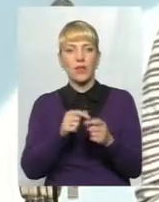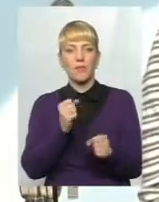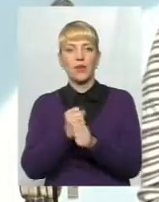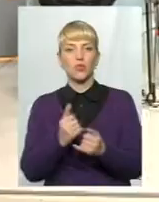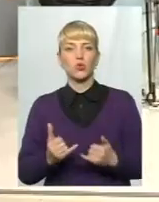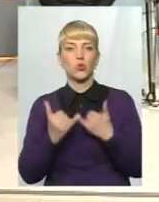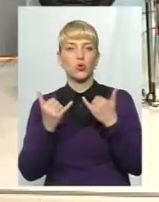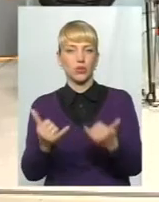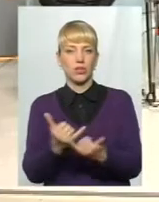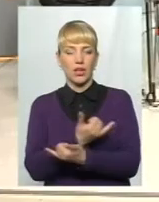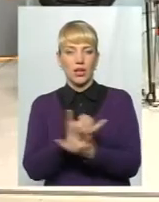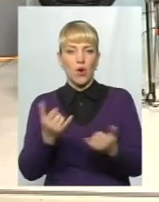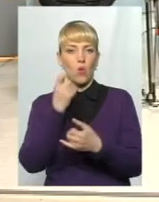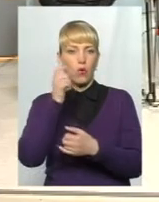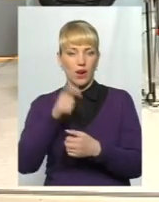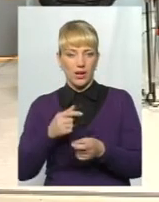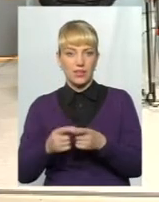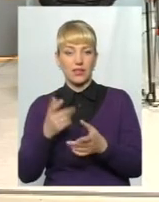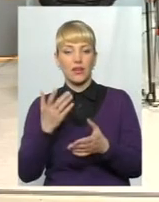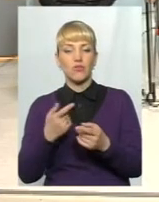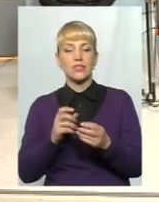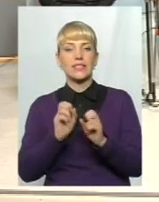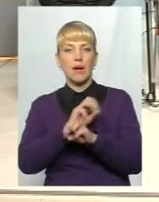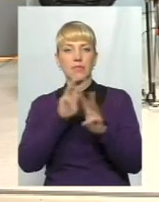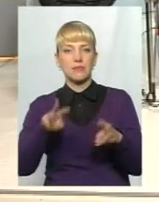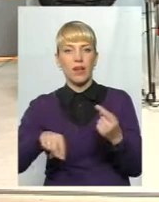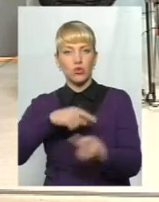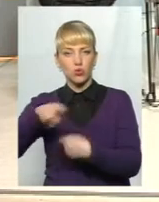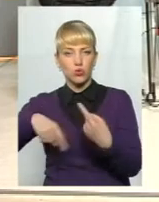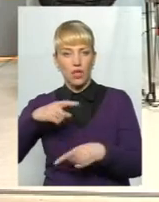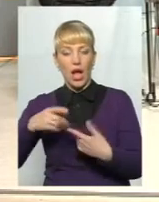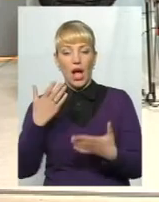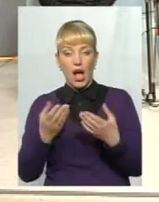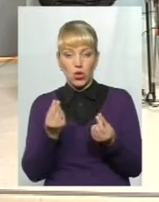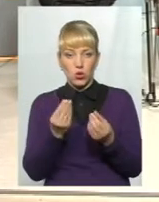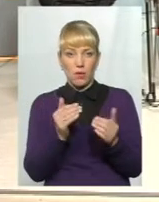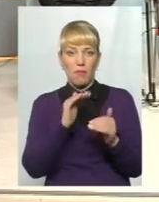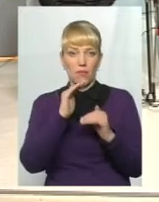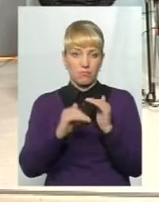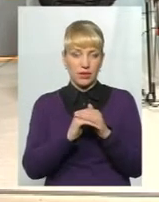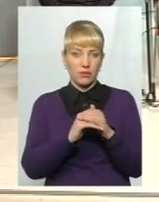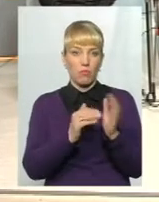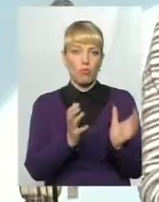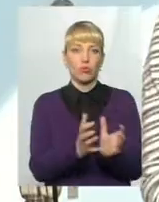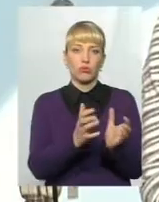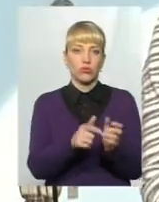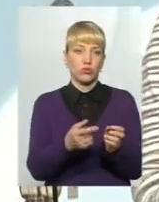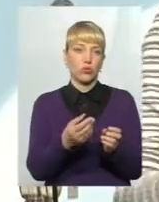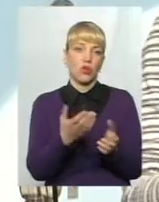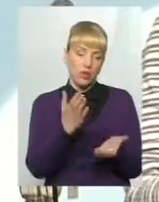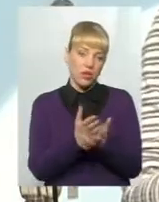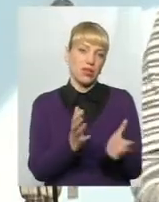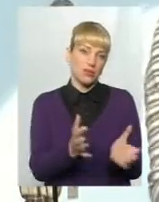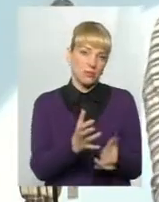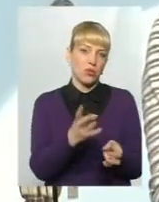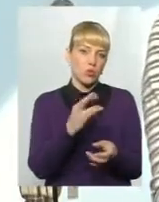забезпечують потоки. Коли ця готівка лежить під подушкою, вона нічого не приносить. Вона просто є в людини, ну